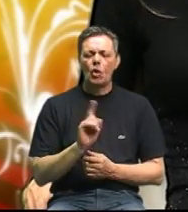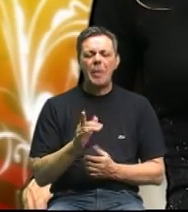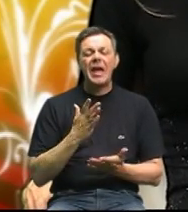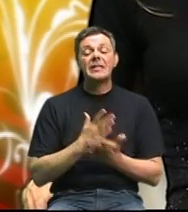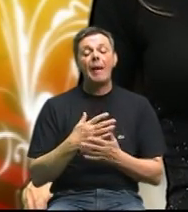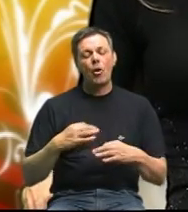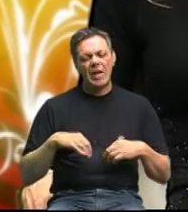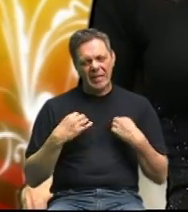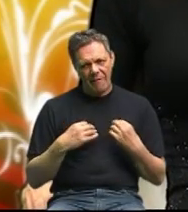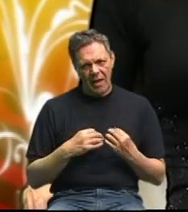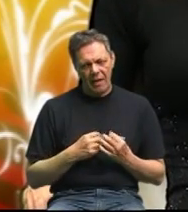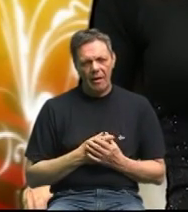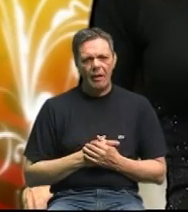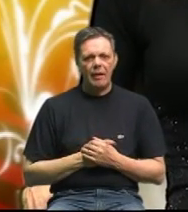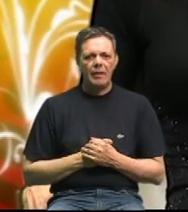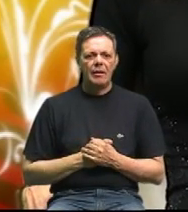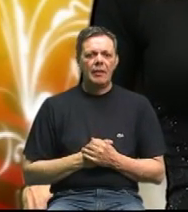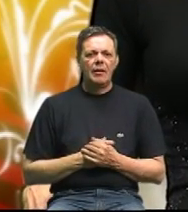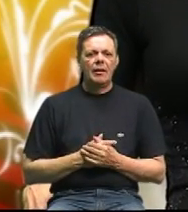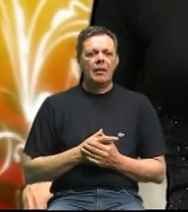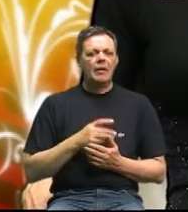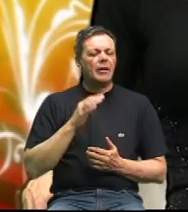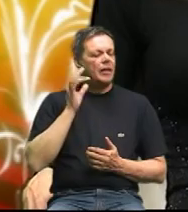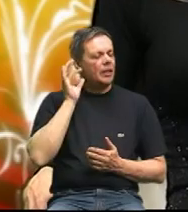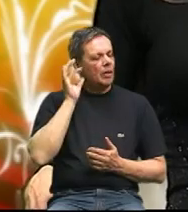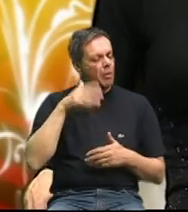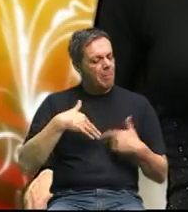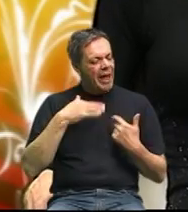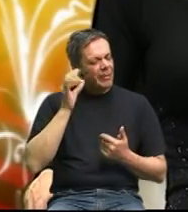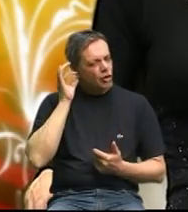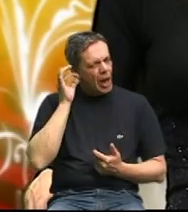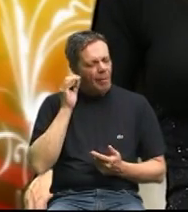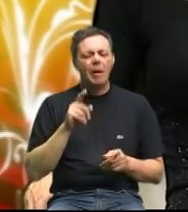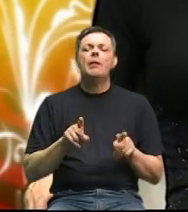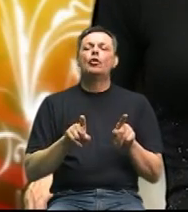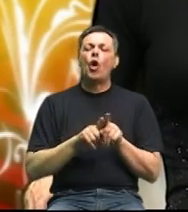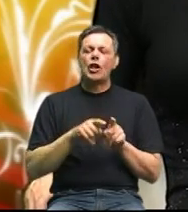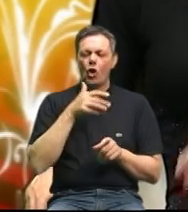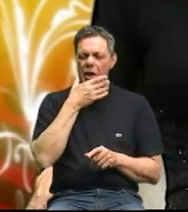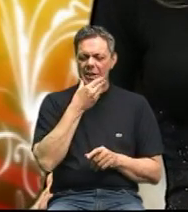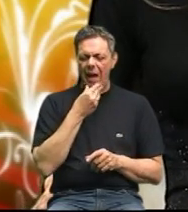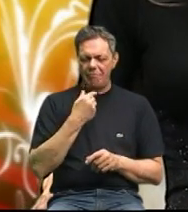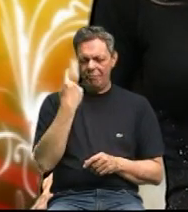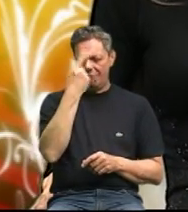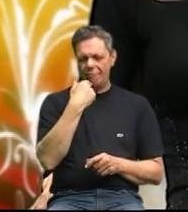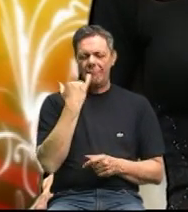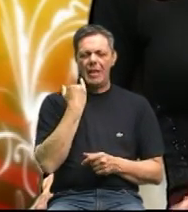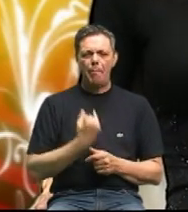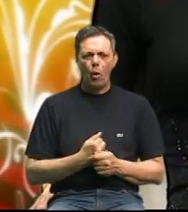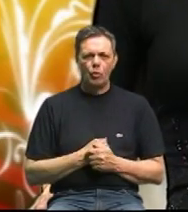za zdravlje ali u ženama u mladima godinama to je i za lijepo da se čovjek osjeti